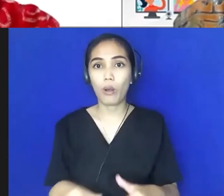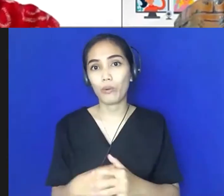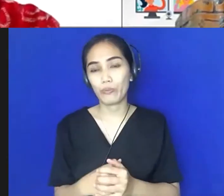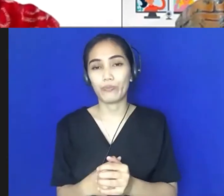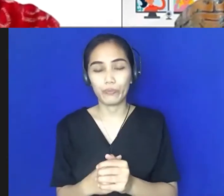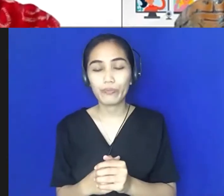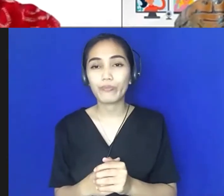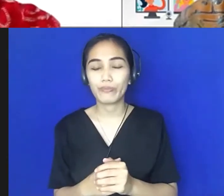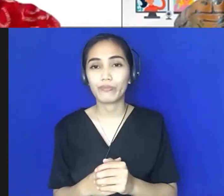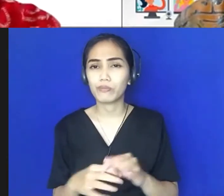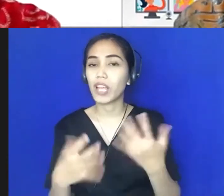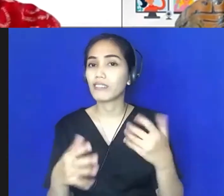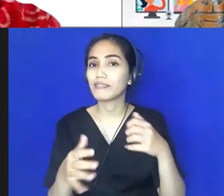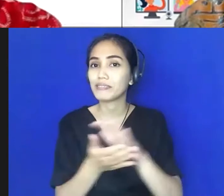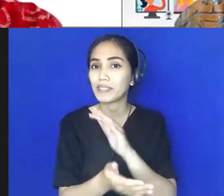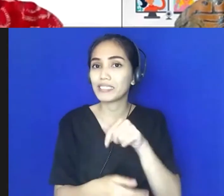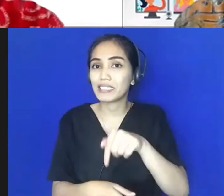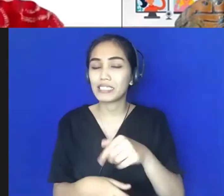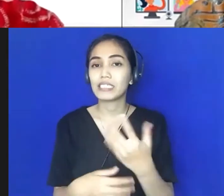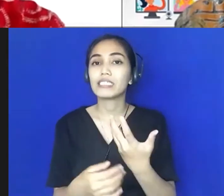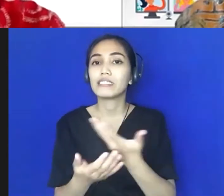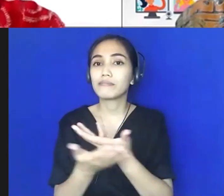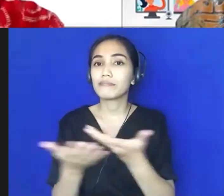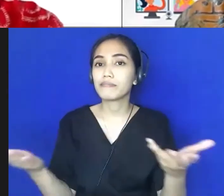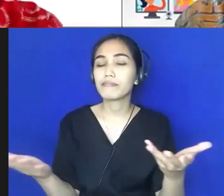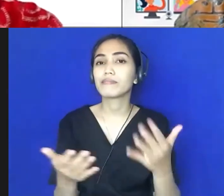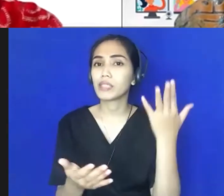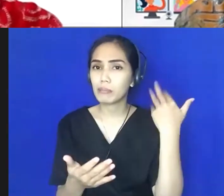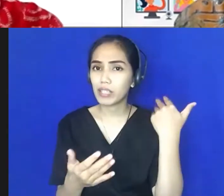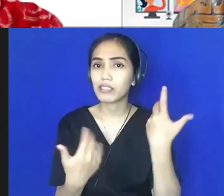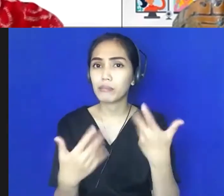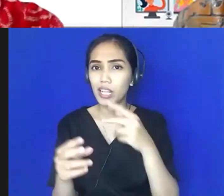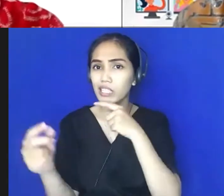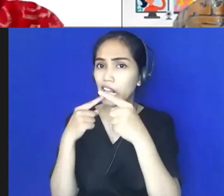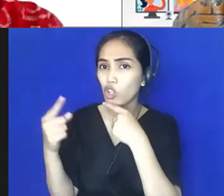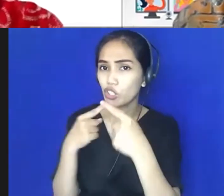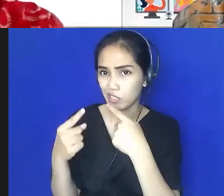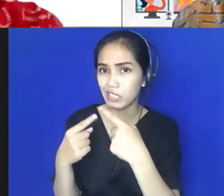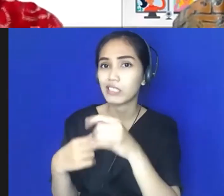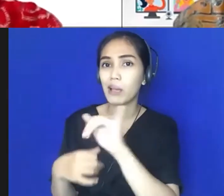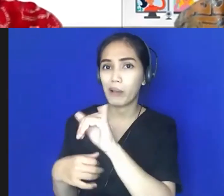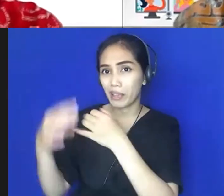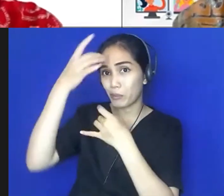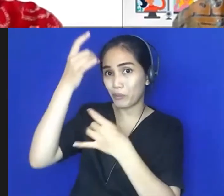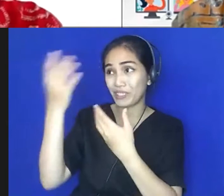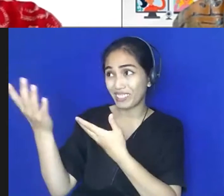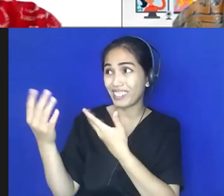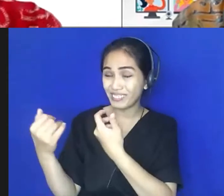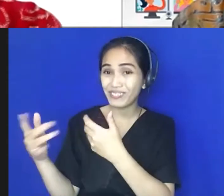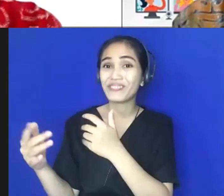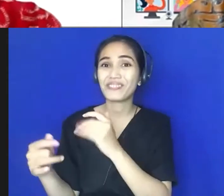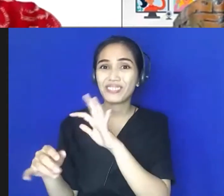Dan dalam kesempatan ini, Bapak, Ibu, kemarin kami sempat negosiasi sebentar dengan Prof. Biasanya keynote speaker itu